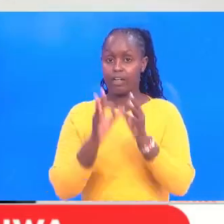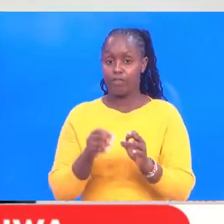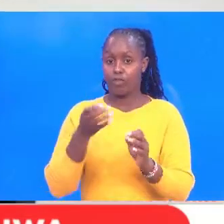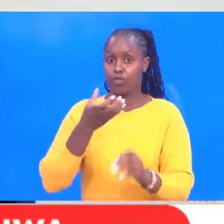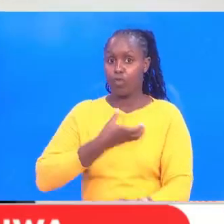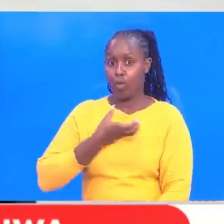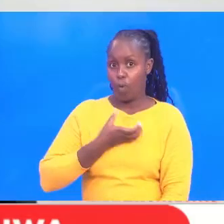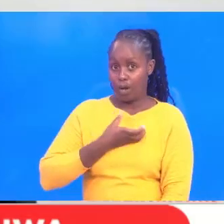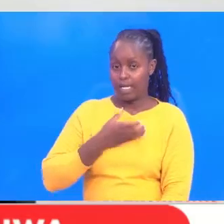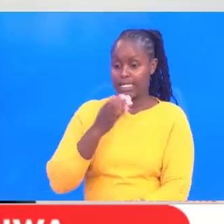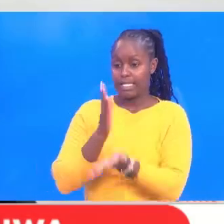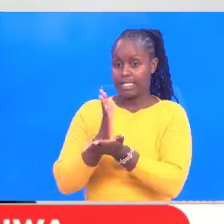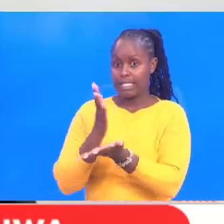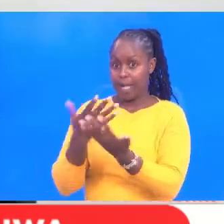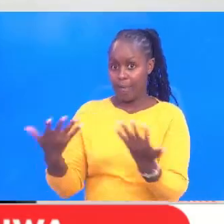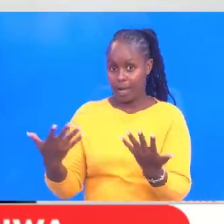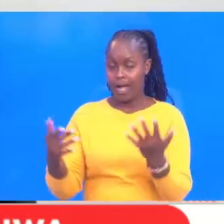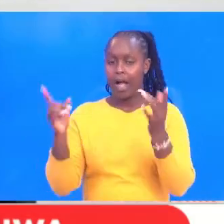tangu